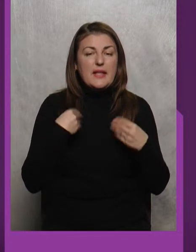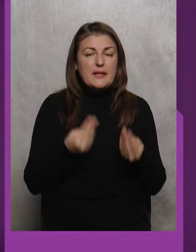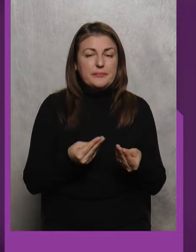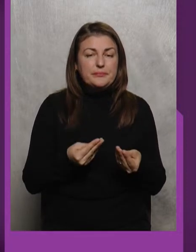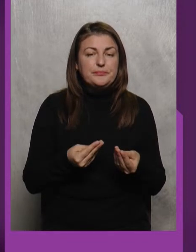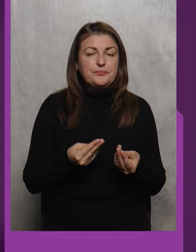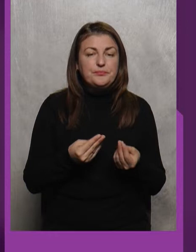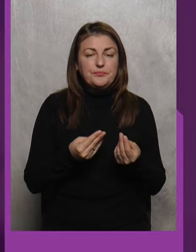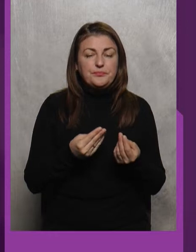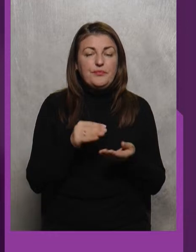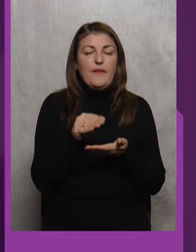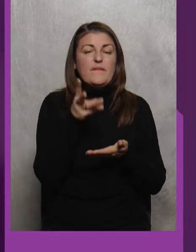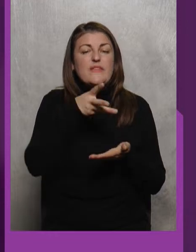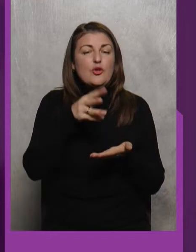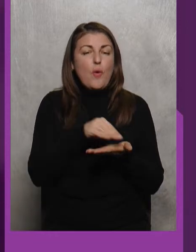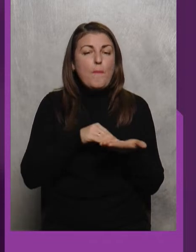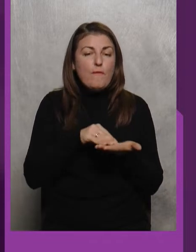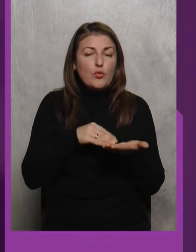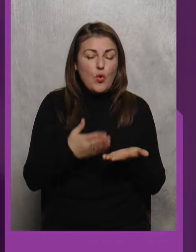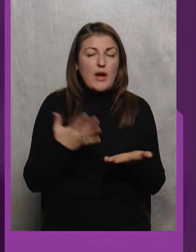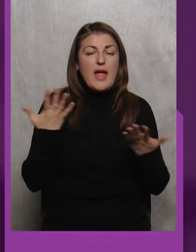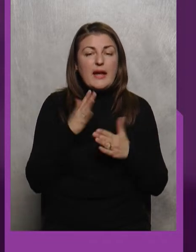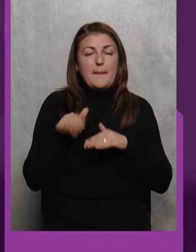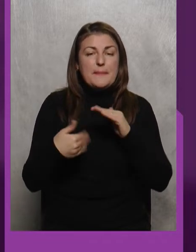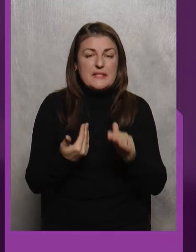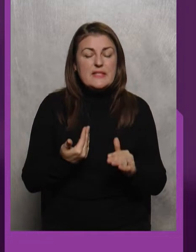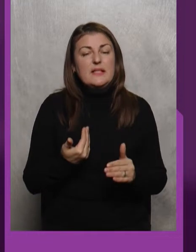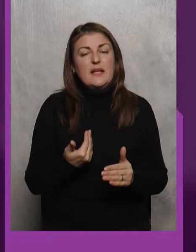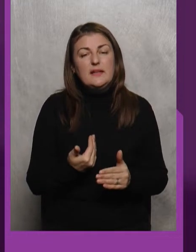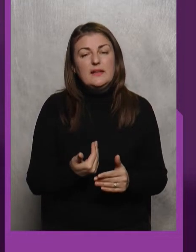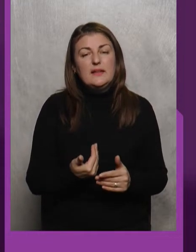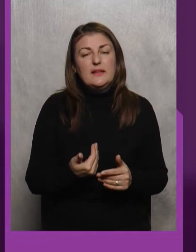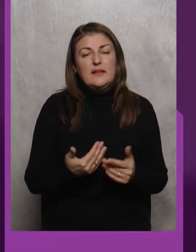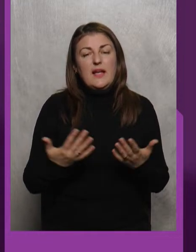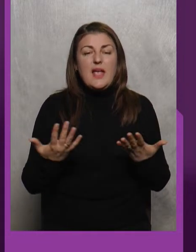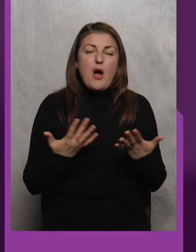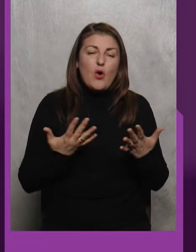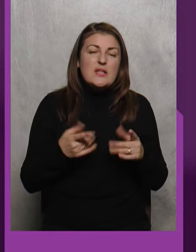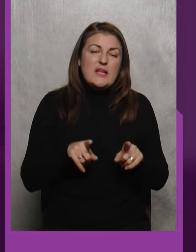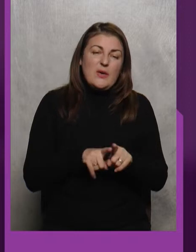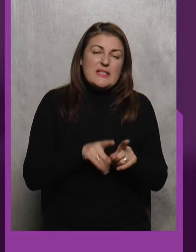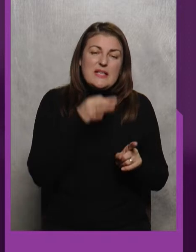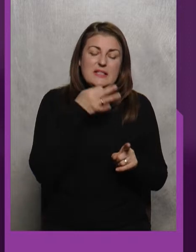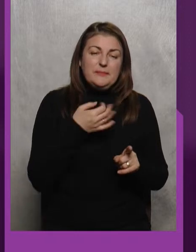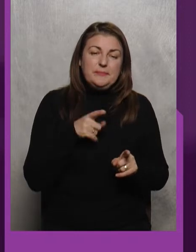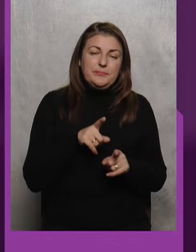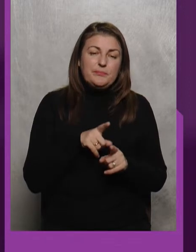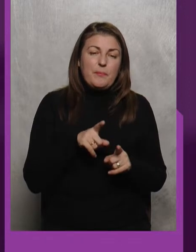Відеоповтор Які Після Якоїсь Скажем Такої